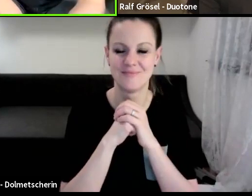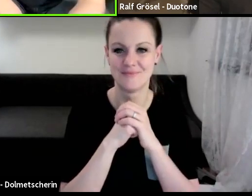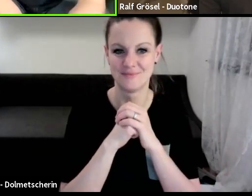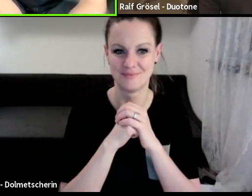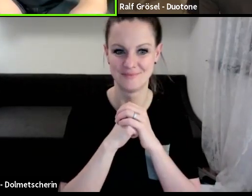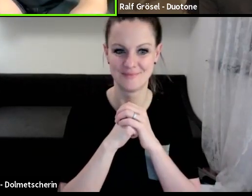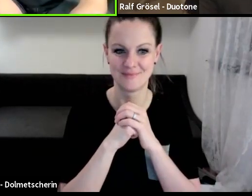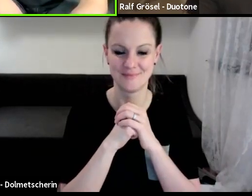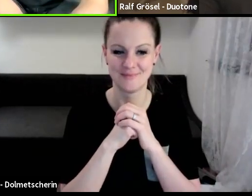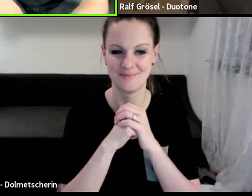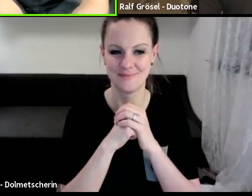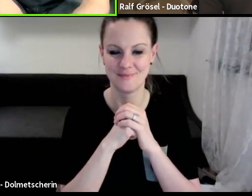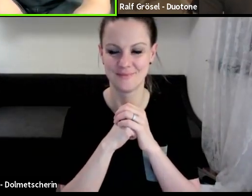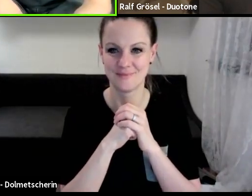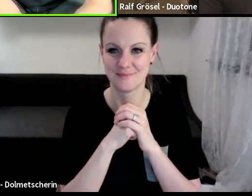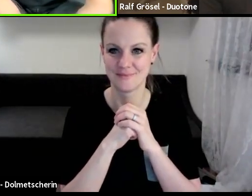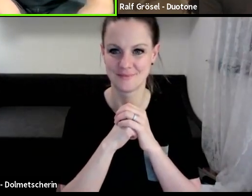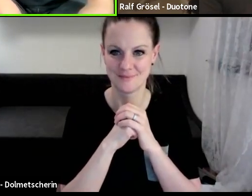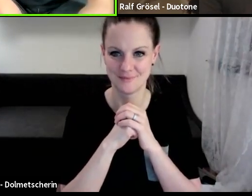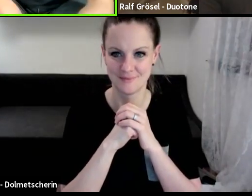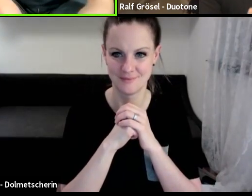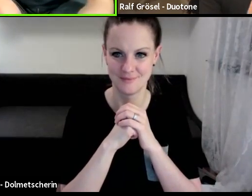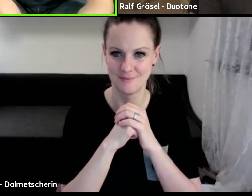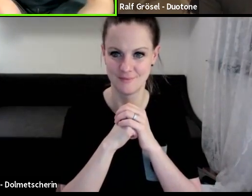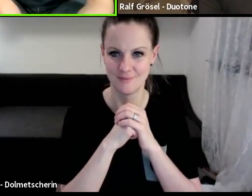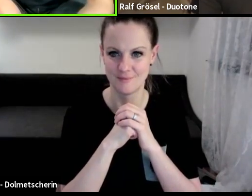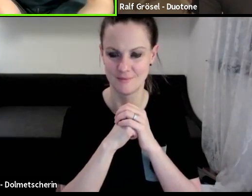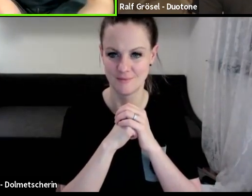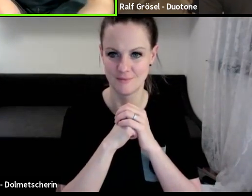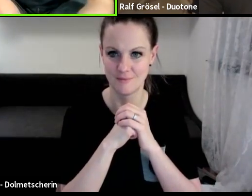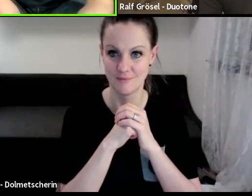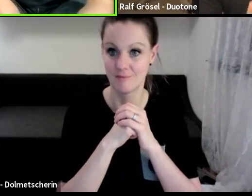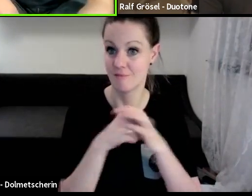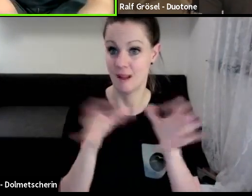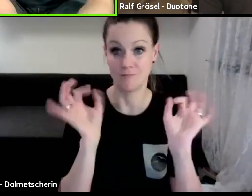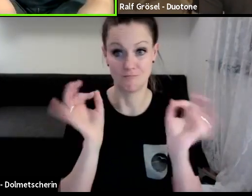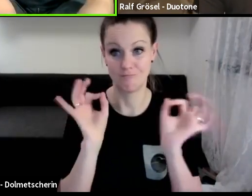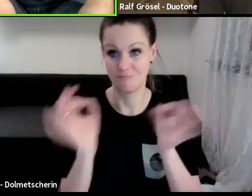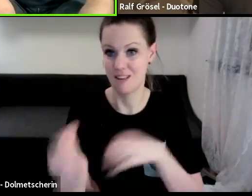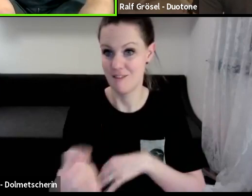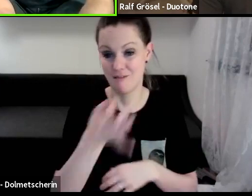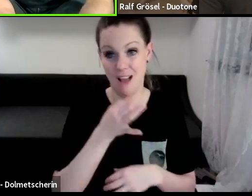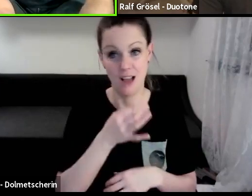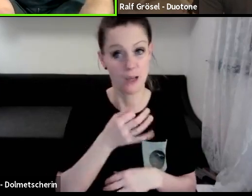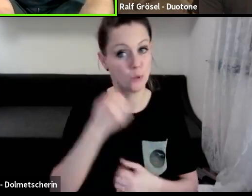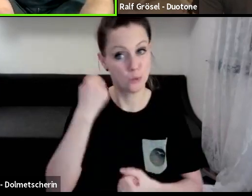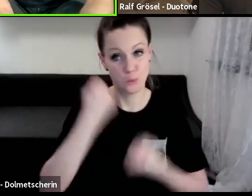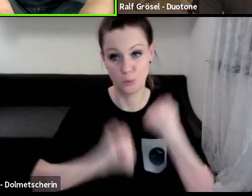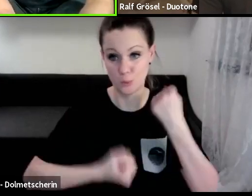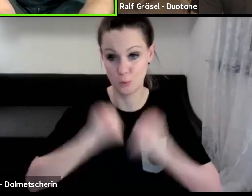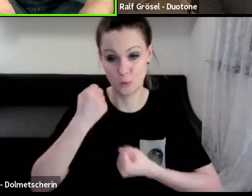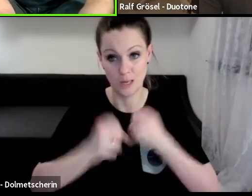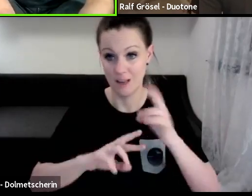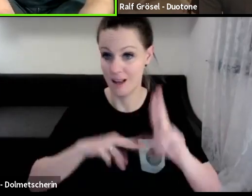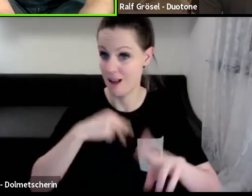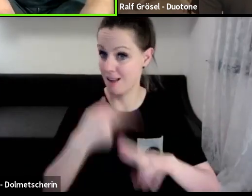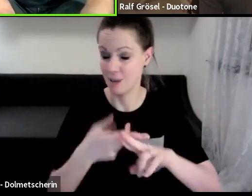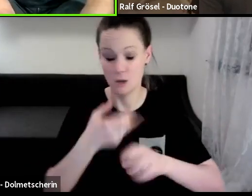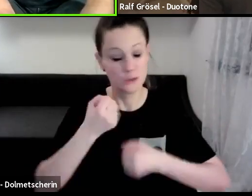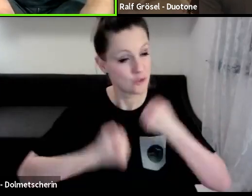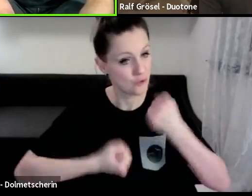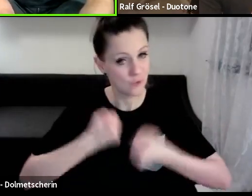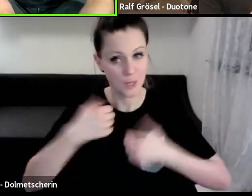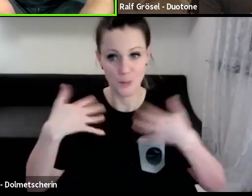Also ich sage mal so, das ist eine super gute Frage, die ganz schwierig zu beantworten. Ganz, ganz schwierig.